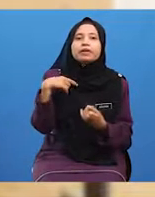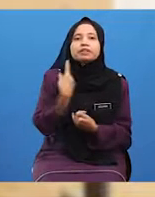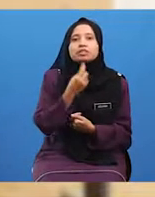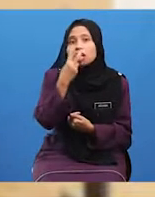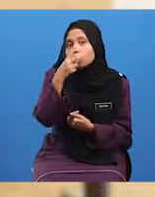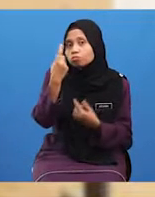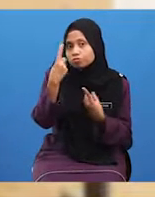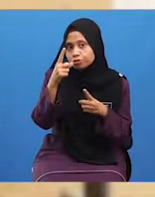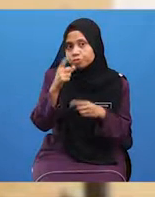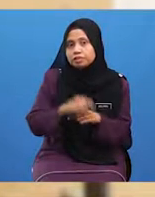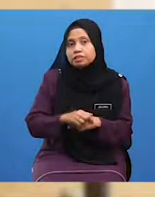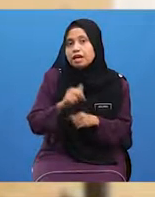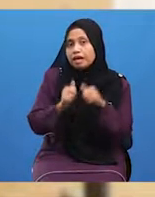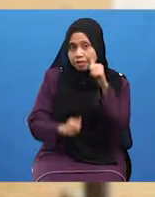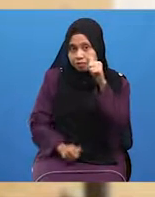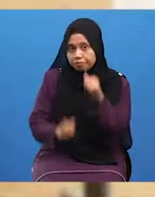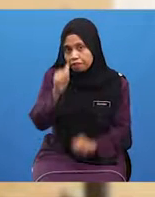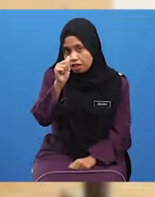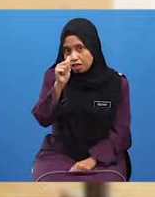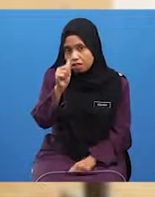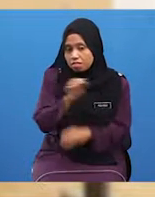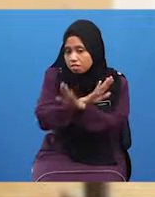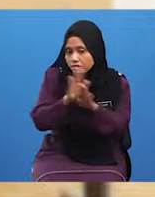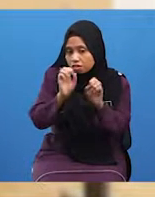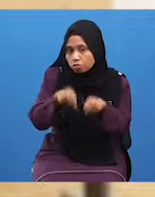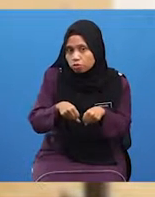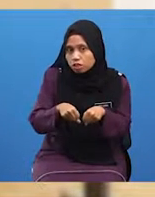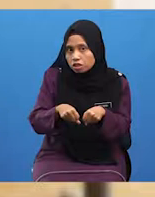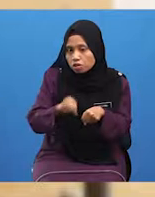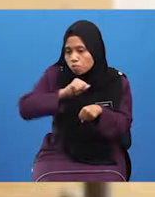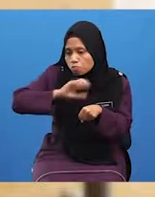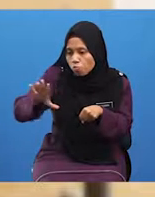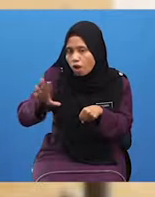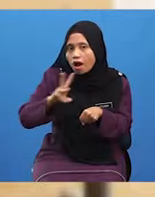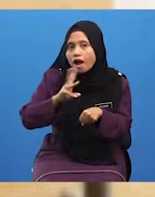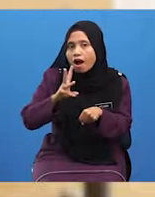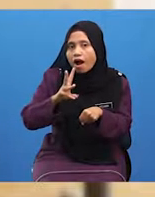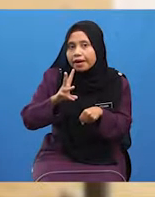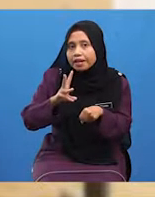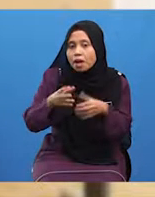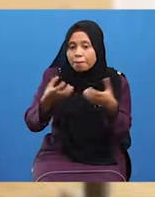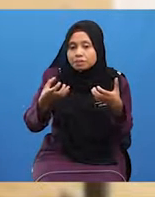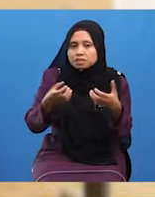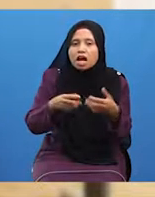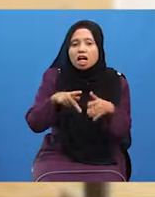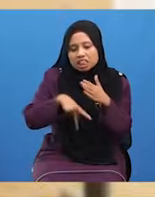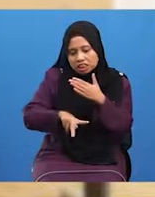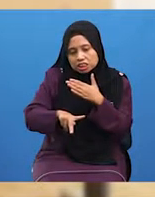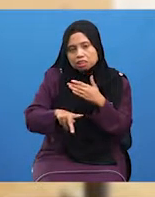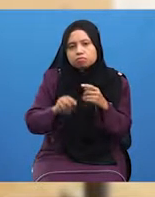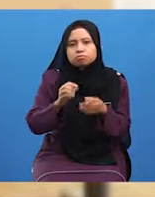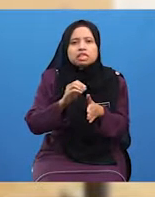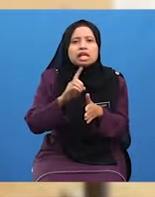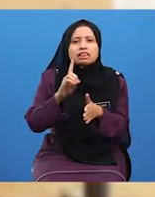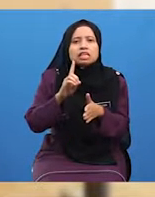A Tidak Boleh Membuang Air Besar Atau